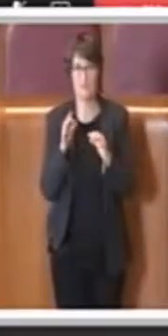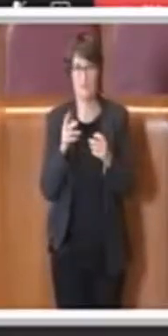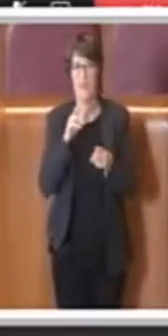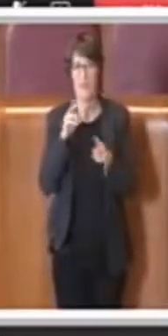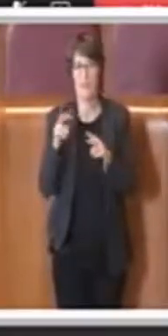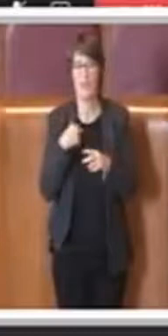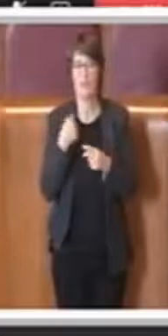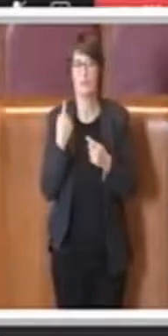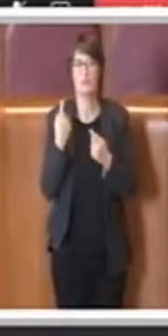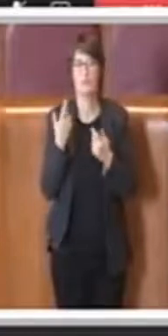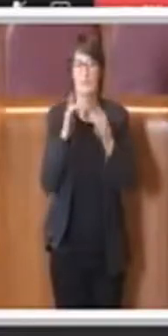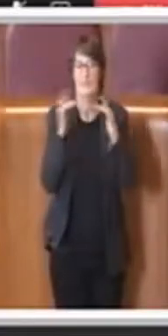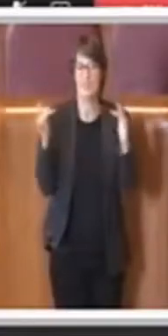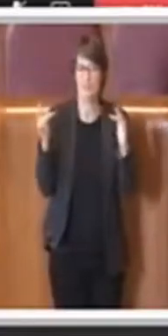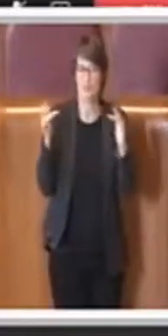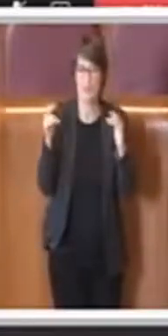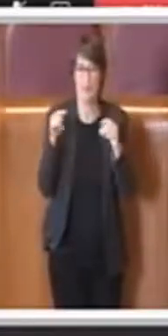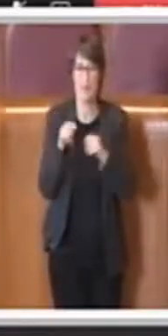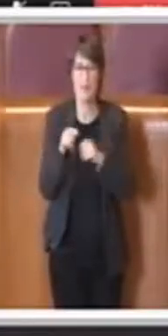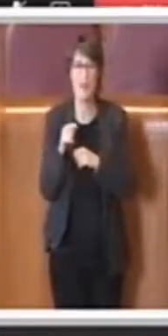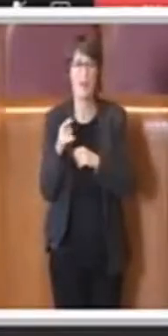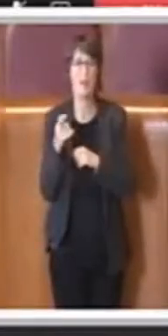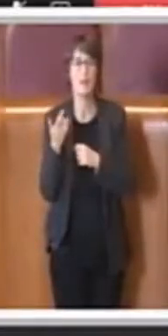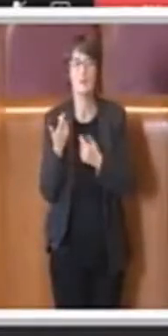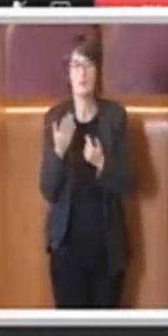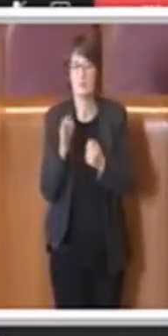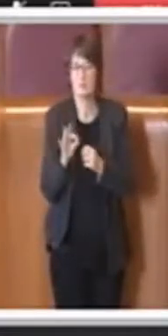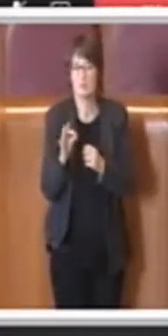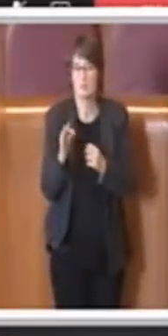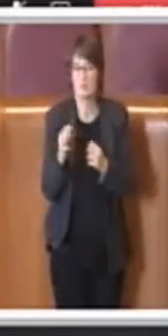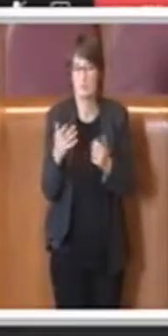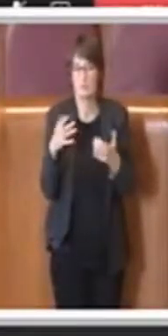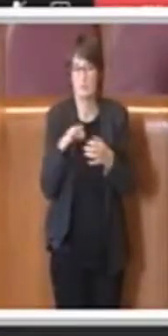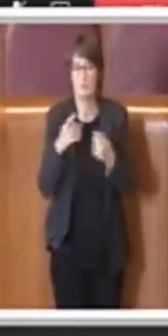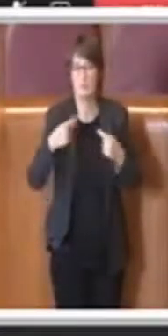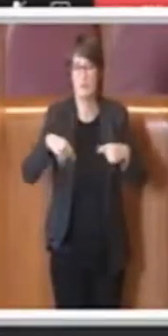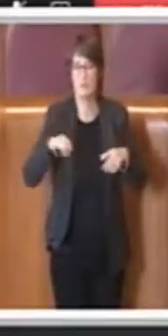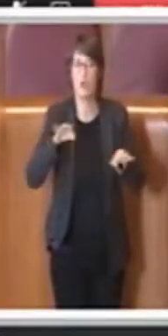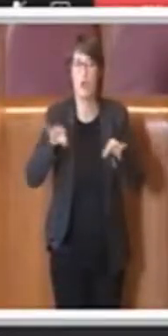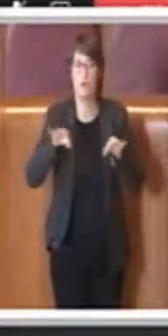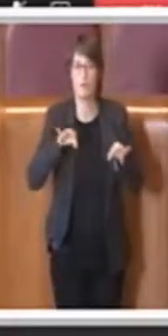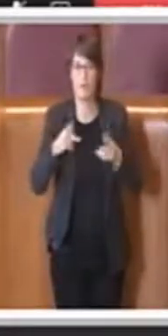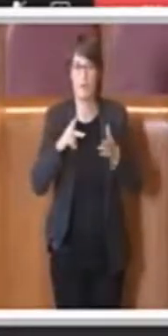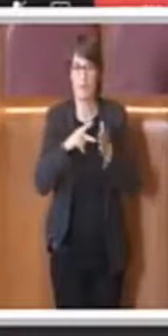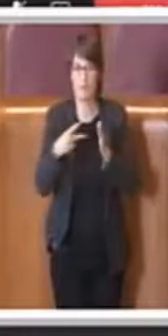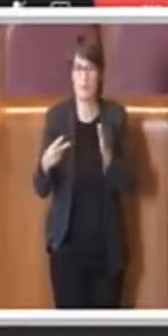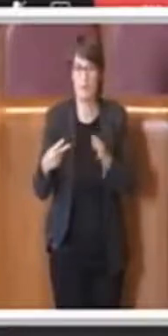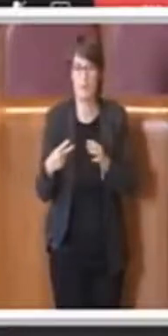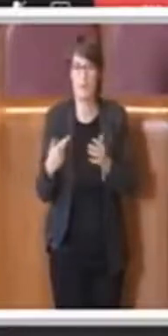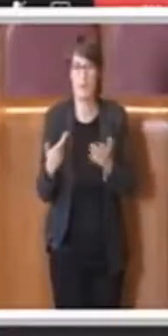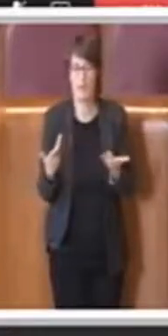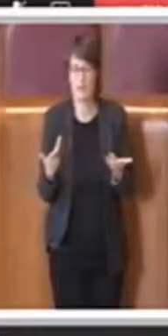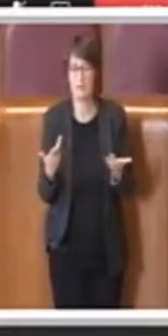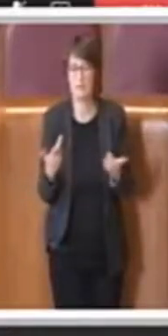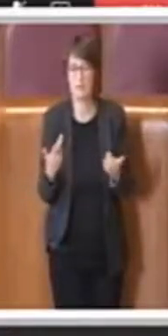anche qui alcuni coordinamenti tecnici dal mio punto di vista veramente